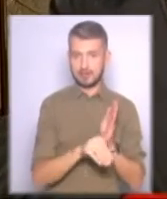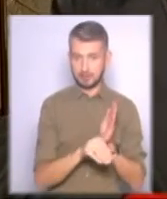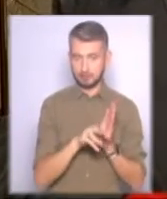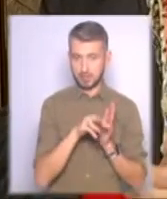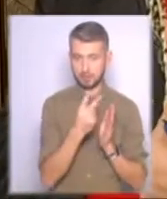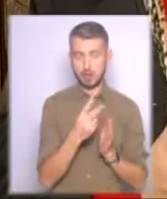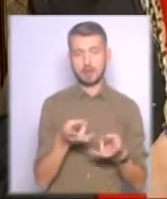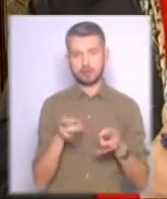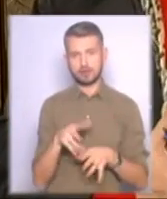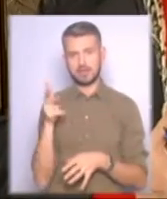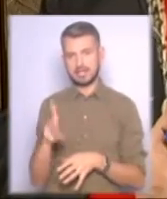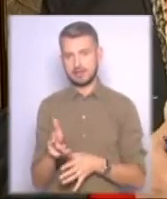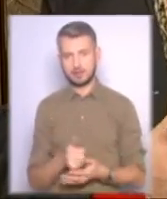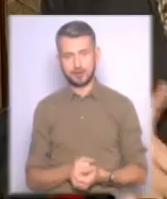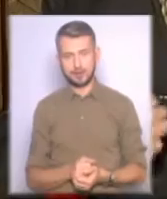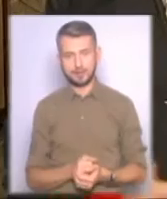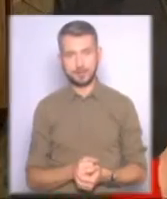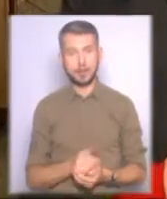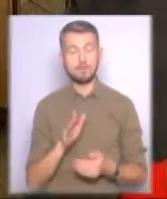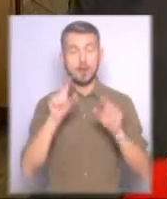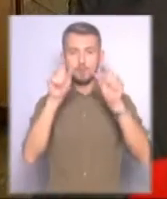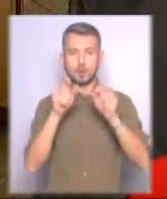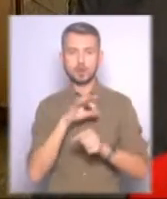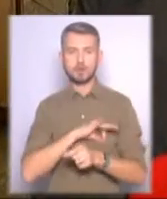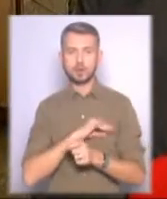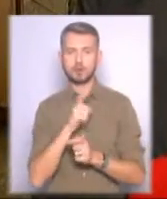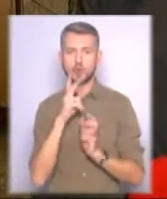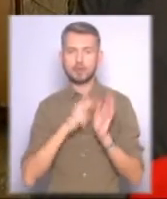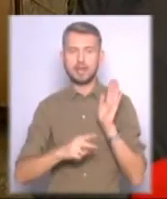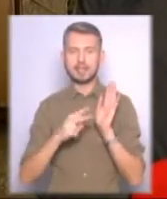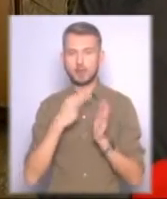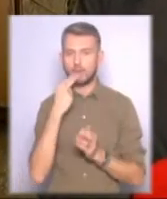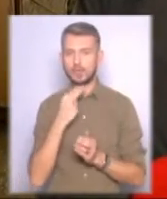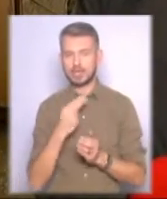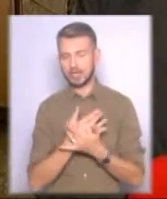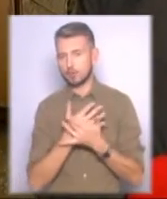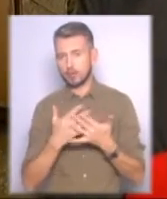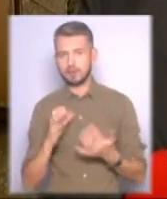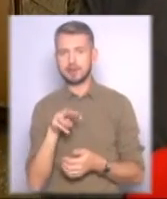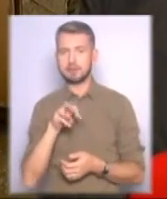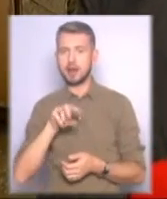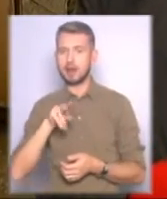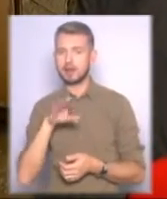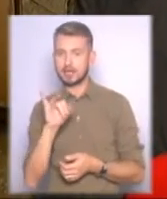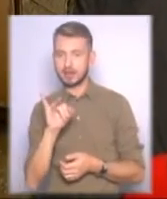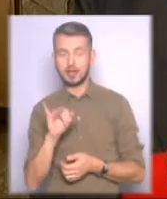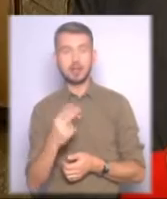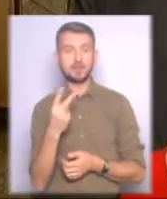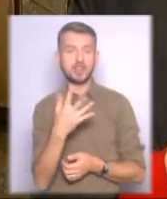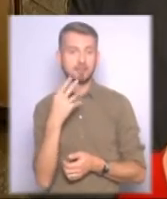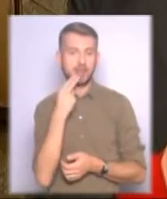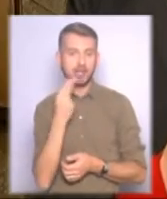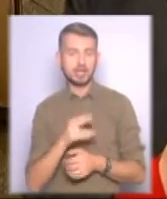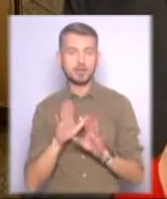фрески. В мозаїках використано 177 відтінків і кольорів смальти, 25 відтінків